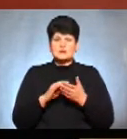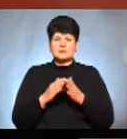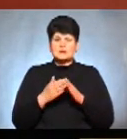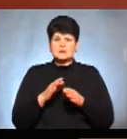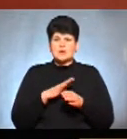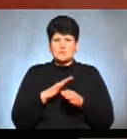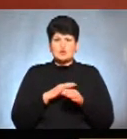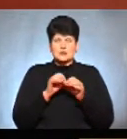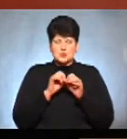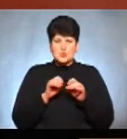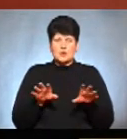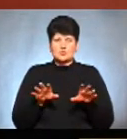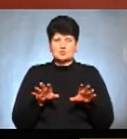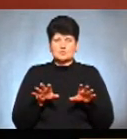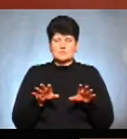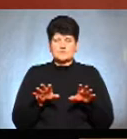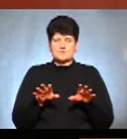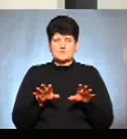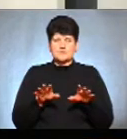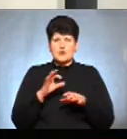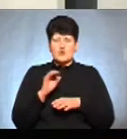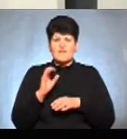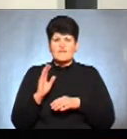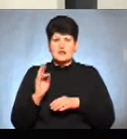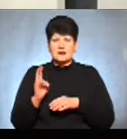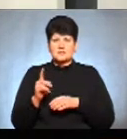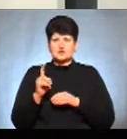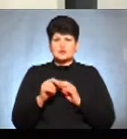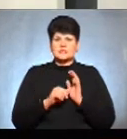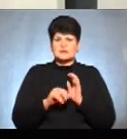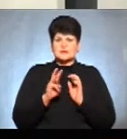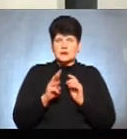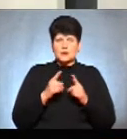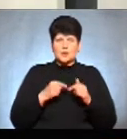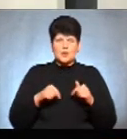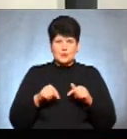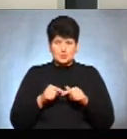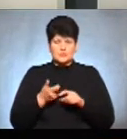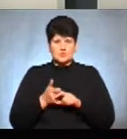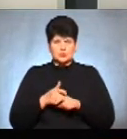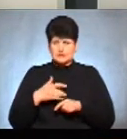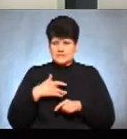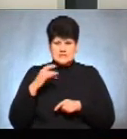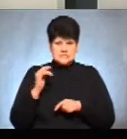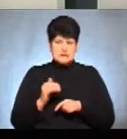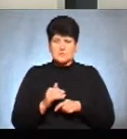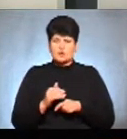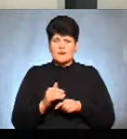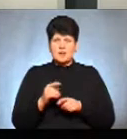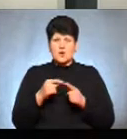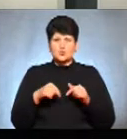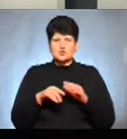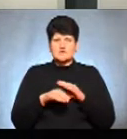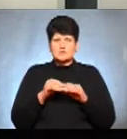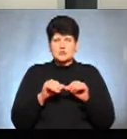розпуском ОВК 163 округу, вона достатньо дисциплінувала окружні виборчі